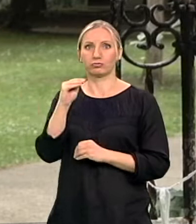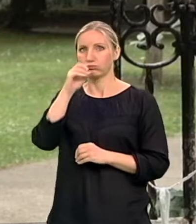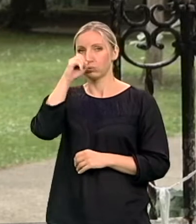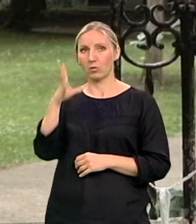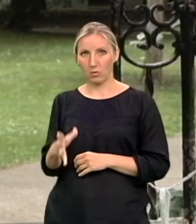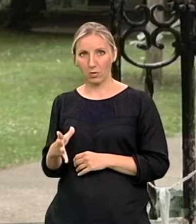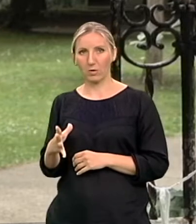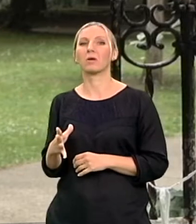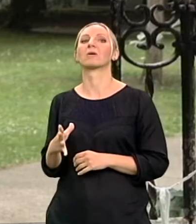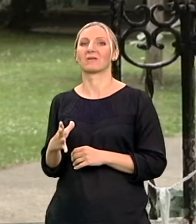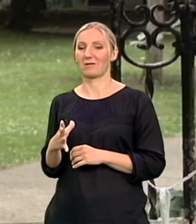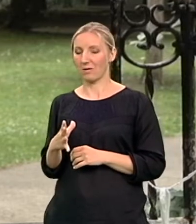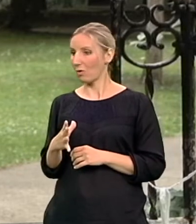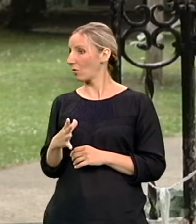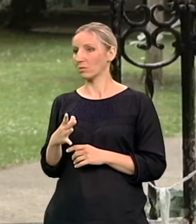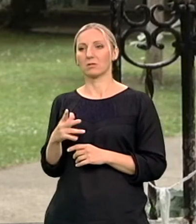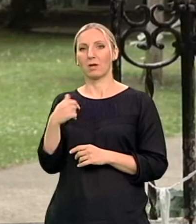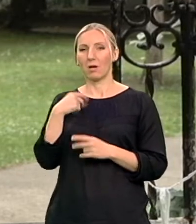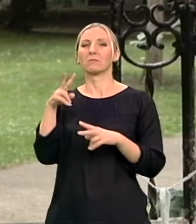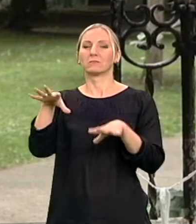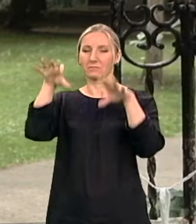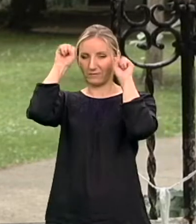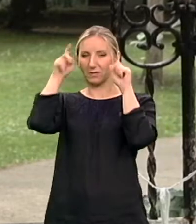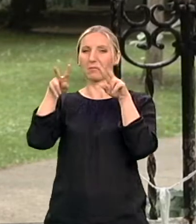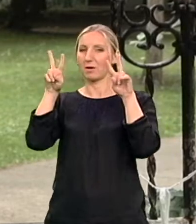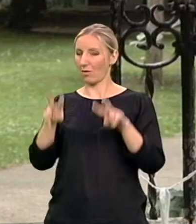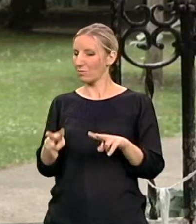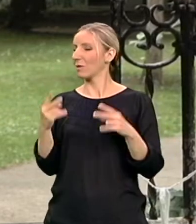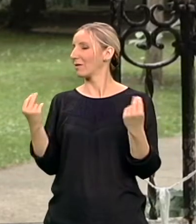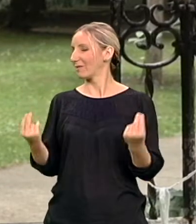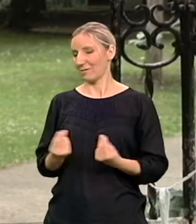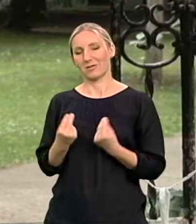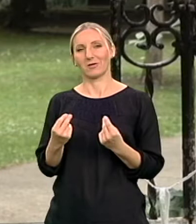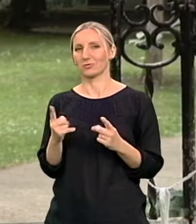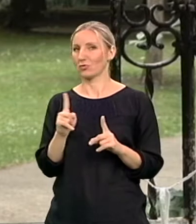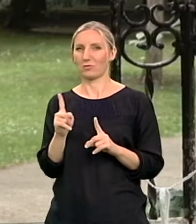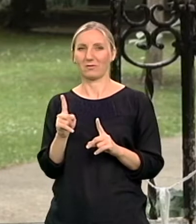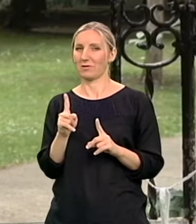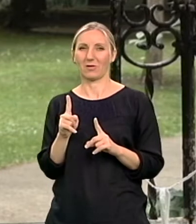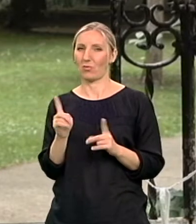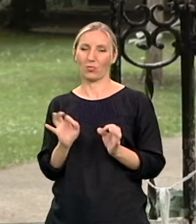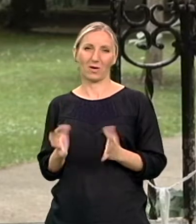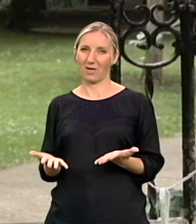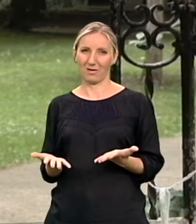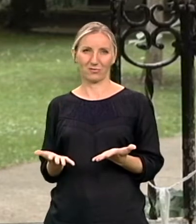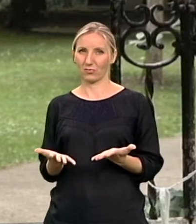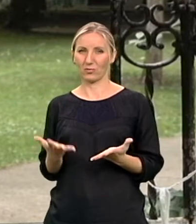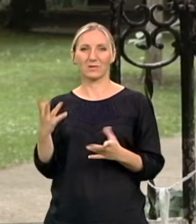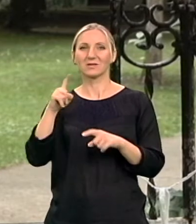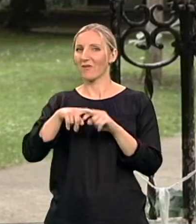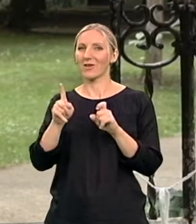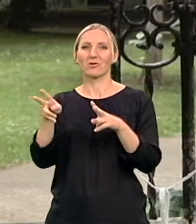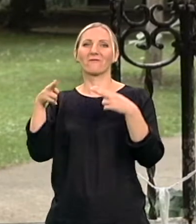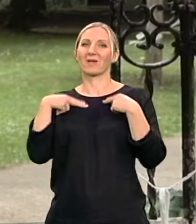onda vas udari ta realnost da čekaj nešto stvarno veliko nije u redu i neće se stvari tek tako promeniti.